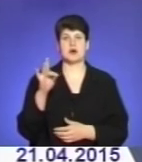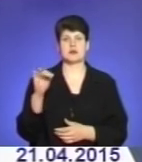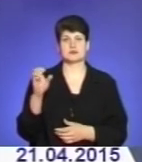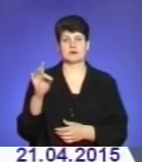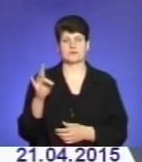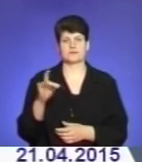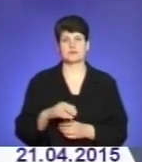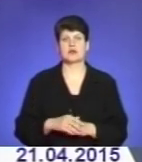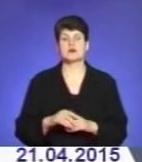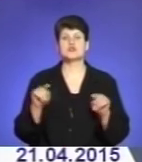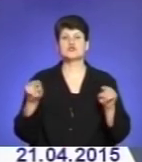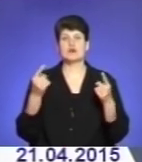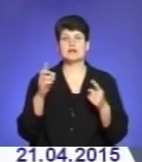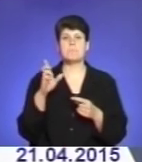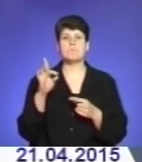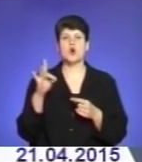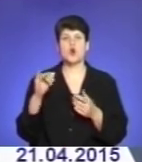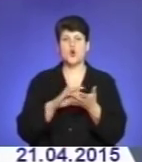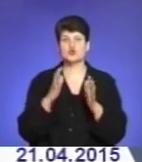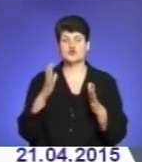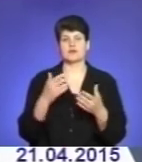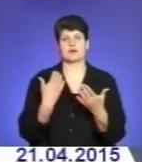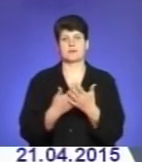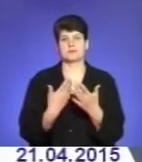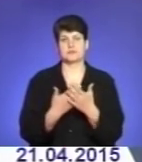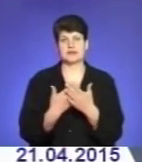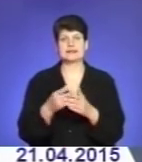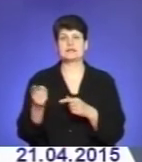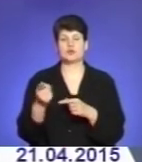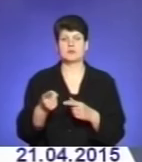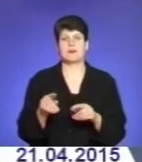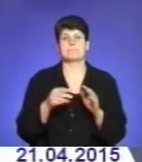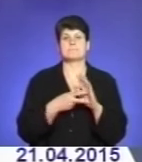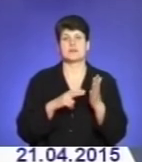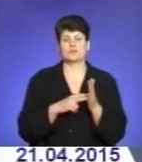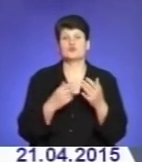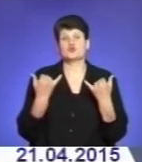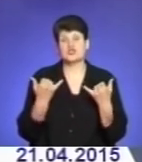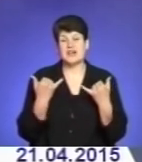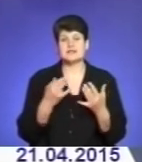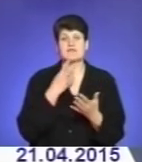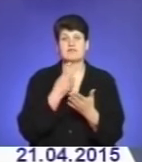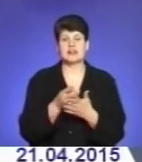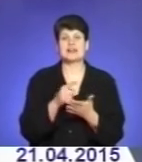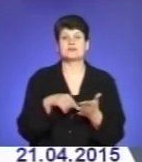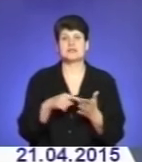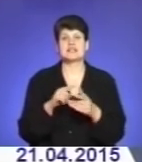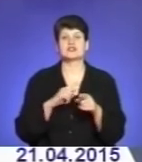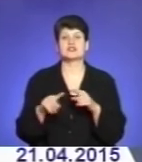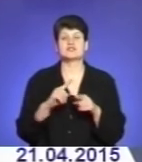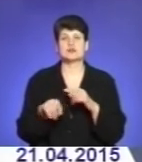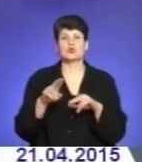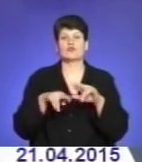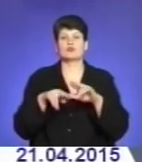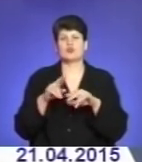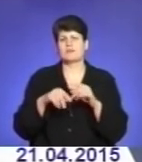Створити бронзовий макет Старого Тернополя планують громадські активісти. Адже сучасний вигляд міста насправді на швидку руч відбудована